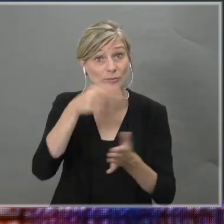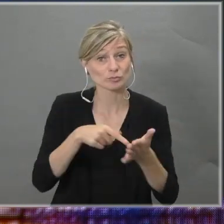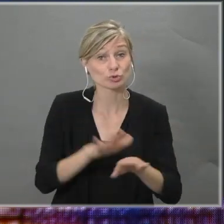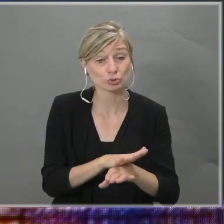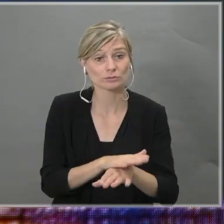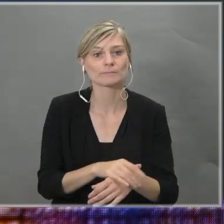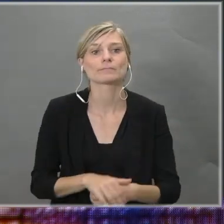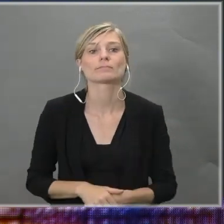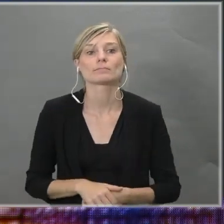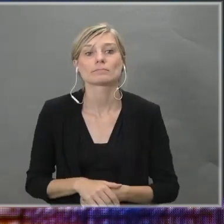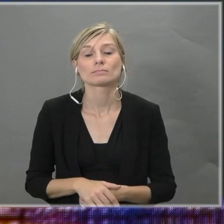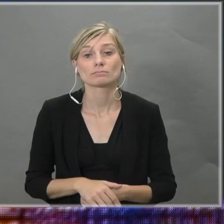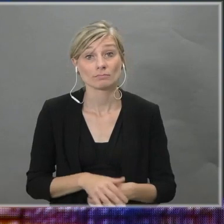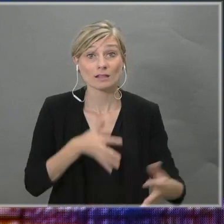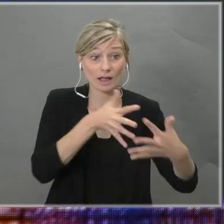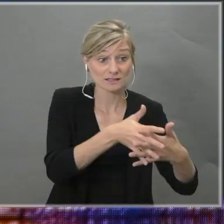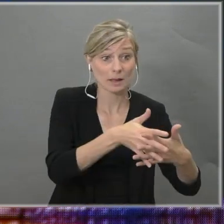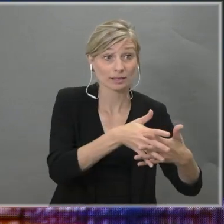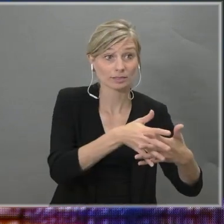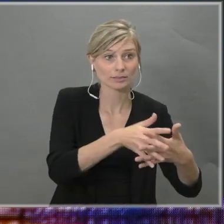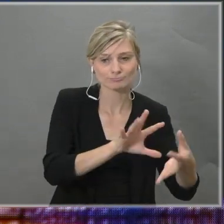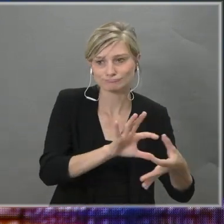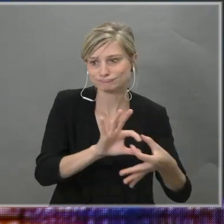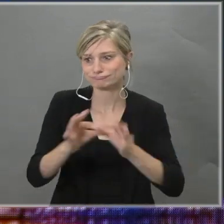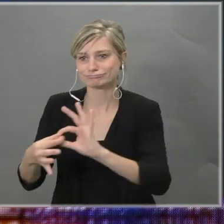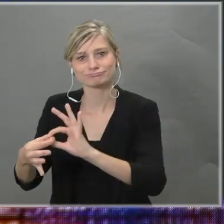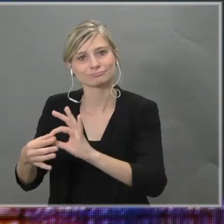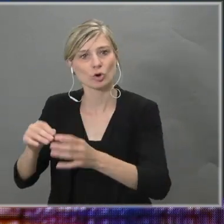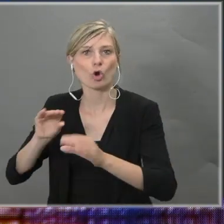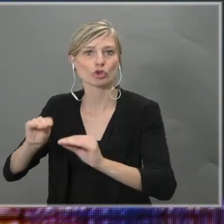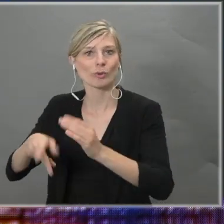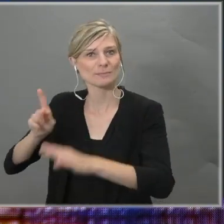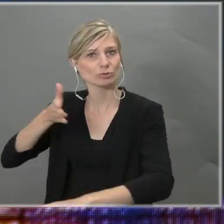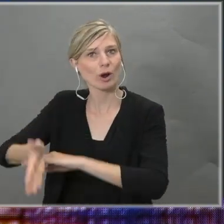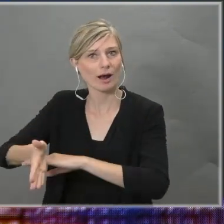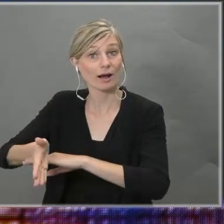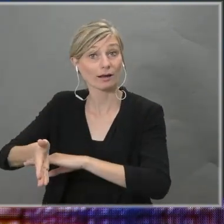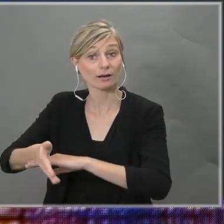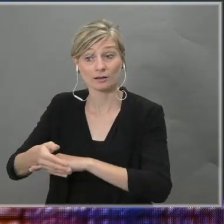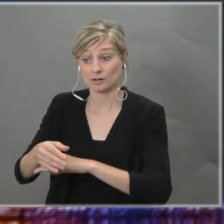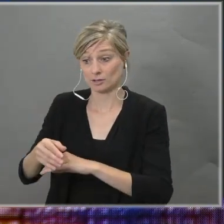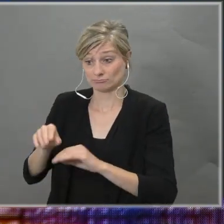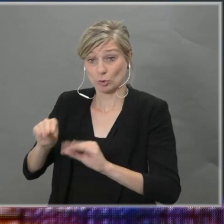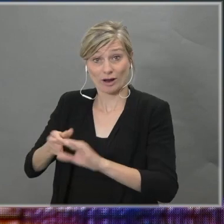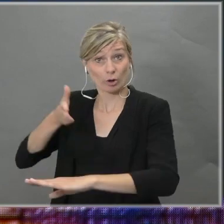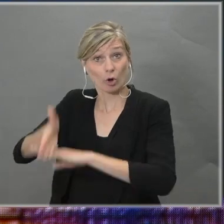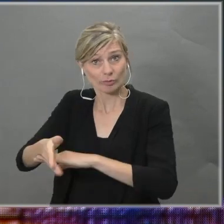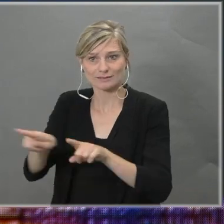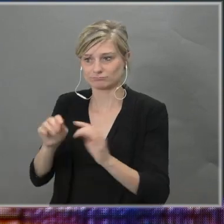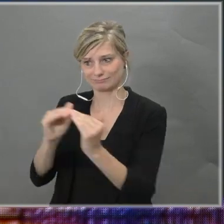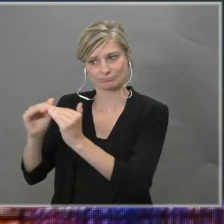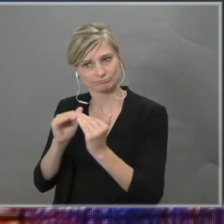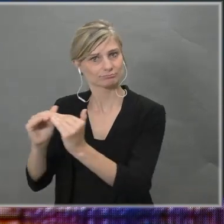Transparantie maakt onderwijs toegankelijker. En toegankelijk onderwijs is democratisch onderwijs.